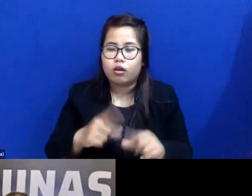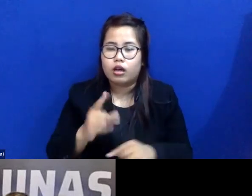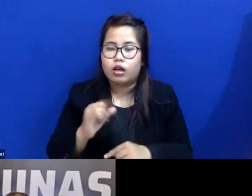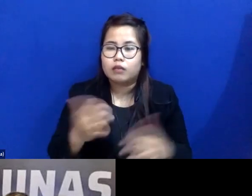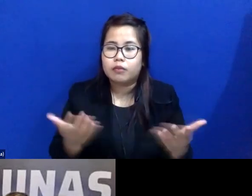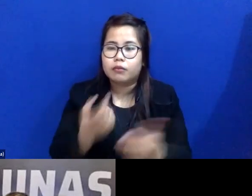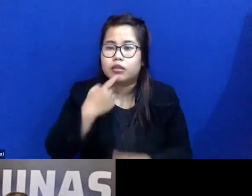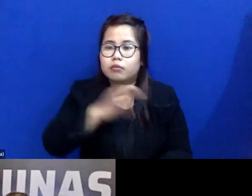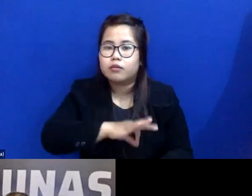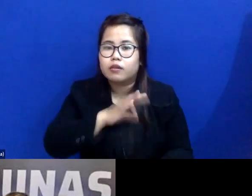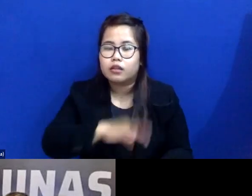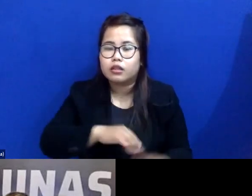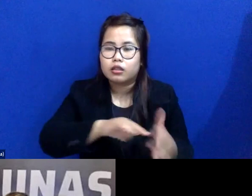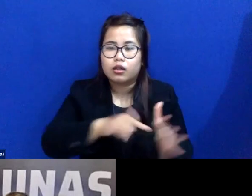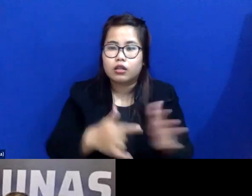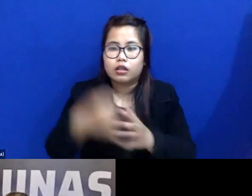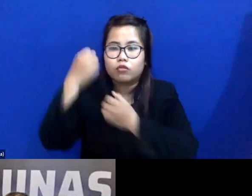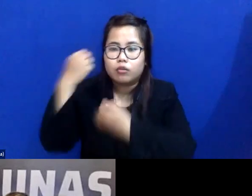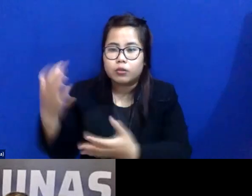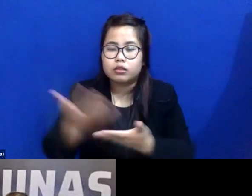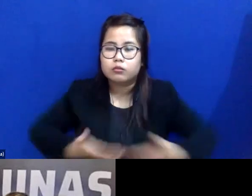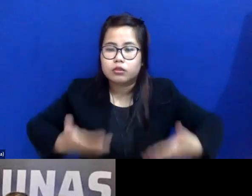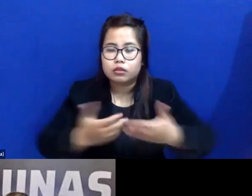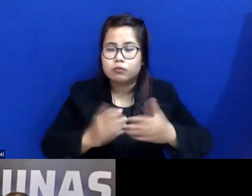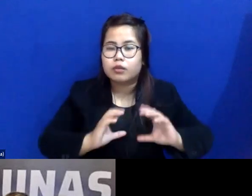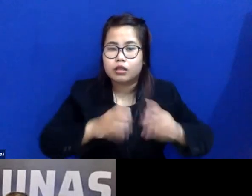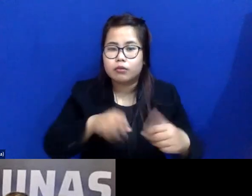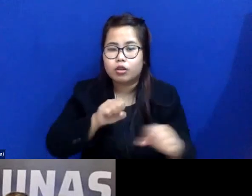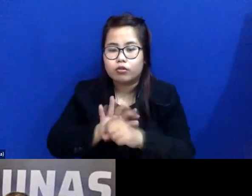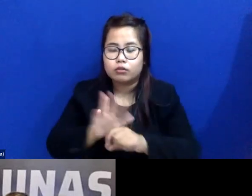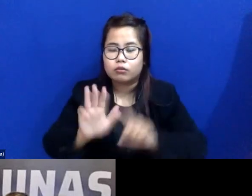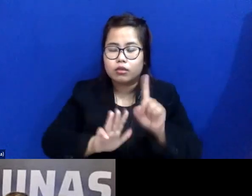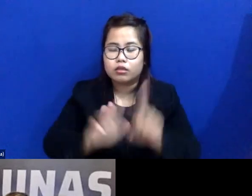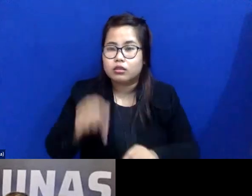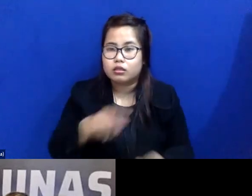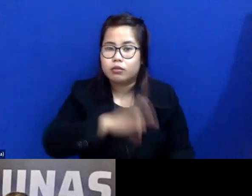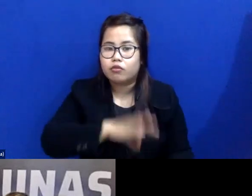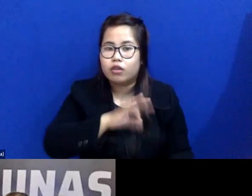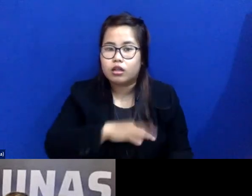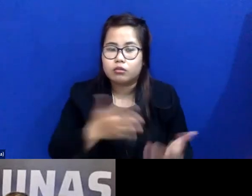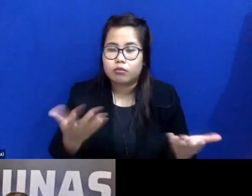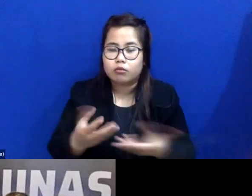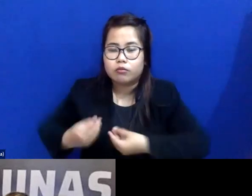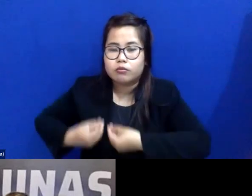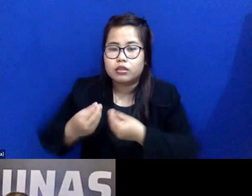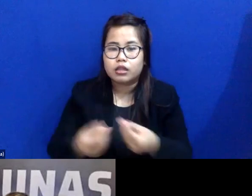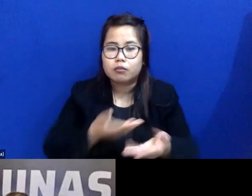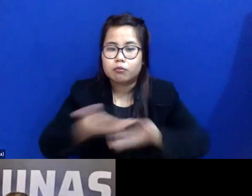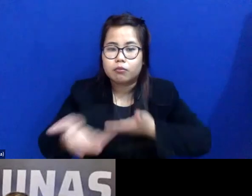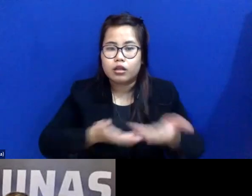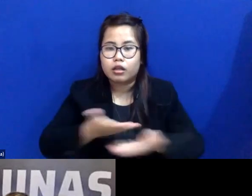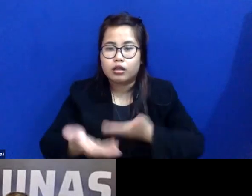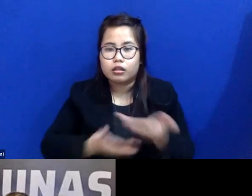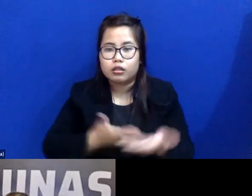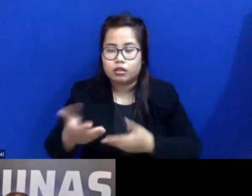teknologi informasi dalam masa pandemi COVID-19. Ini sangat bermanfaat dalam pemberian layanan bantuan hukum maupun